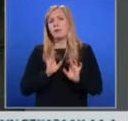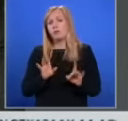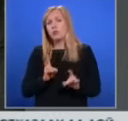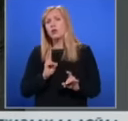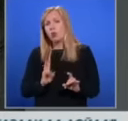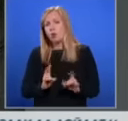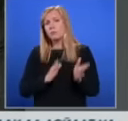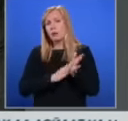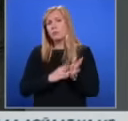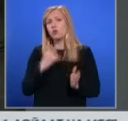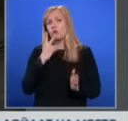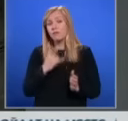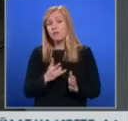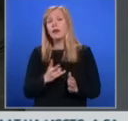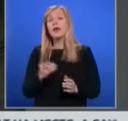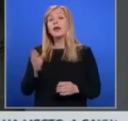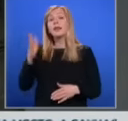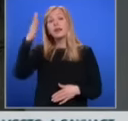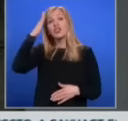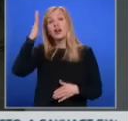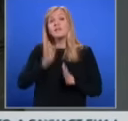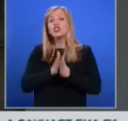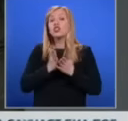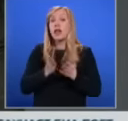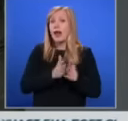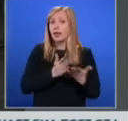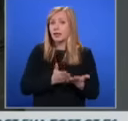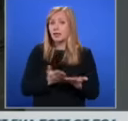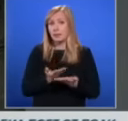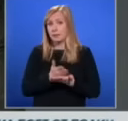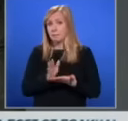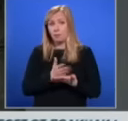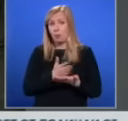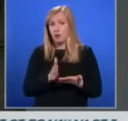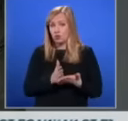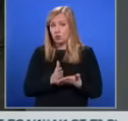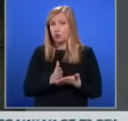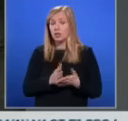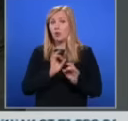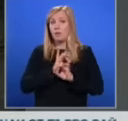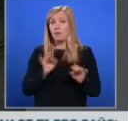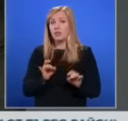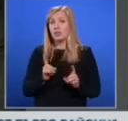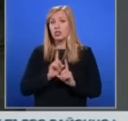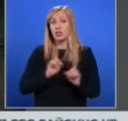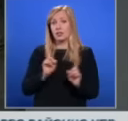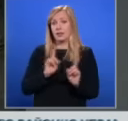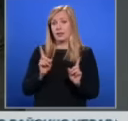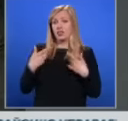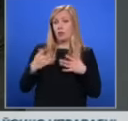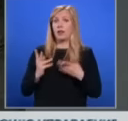Европейския съюз, да са обявили помежду си такива лица, персона на онграда. Това е безпредцедентно и